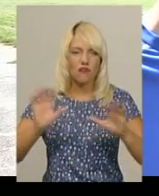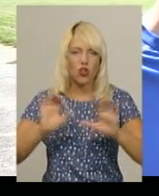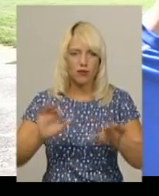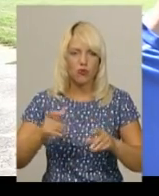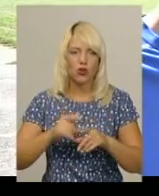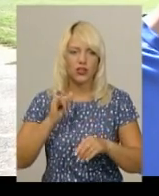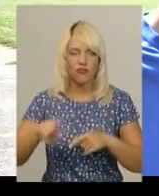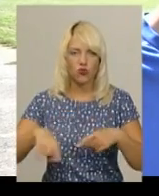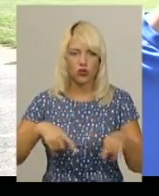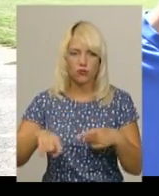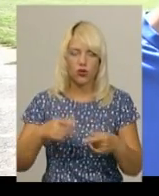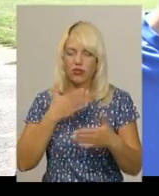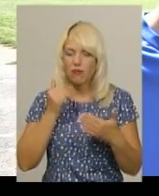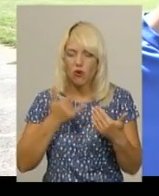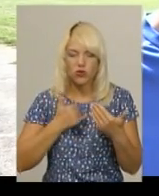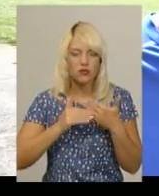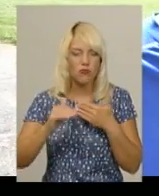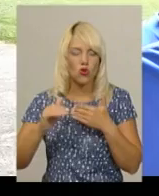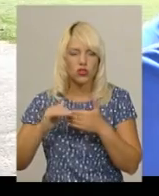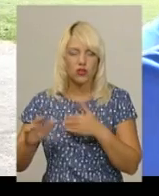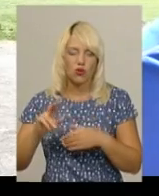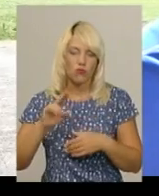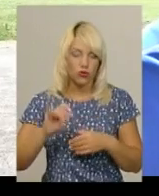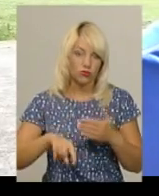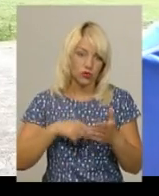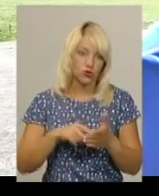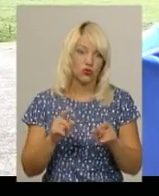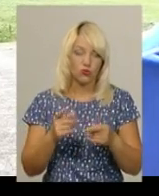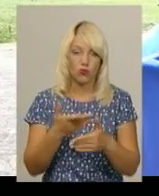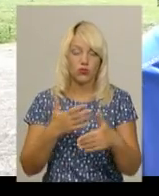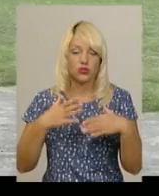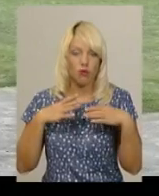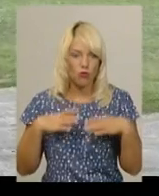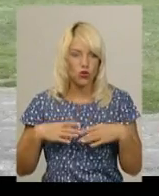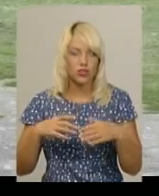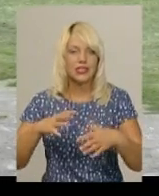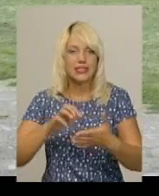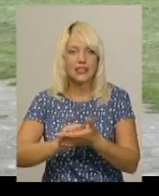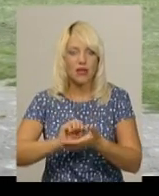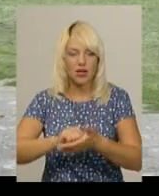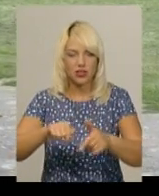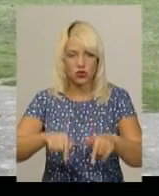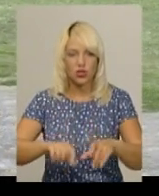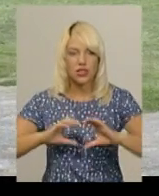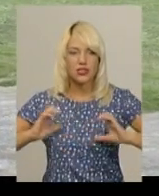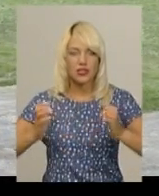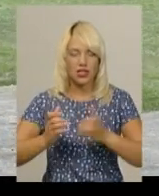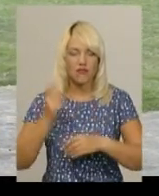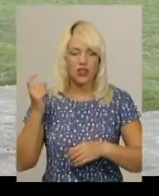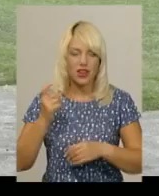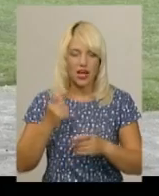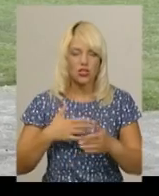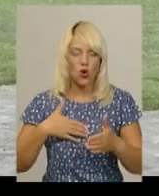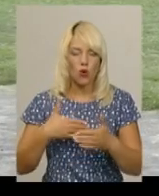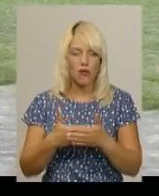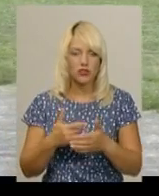площадок більше немає, де в нас по місту. Тому ми змушені займатися тут. Стадіон – власність громадської організації фізкультурно